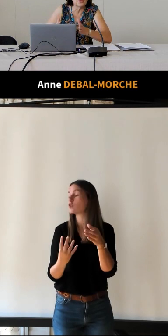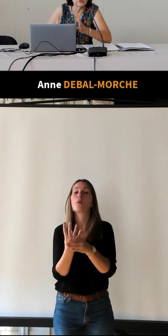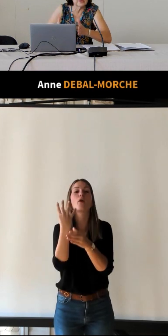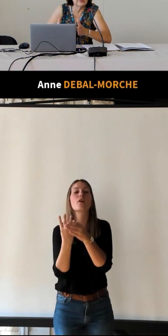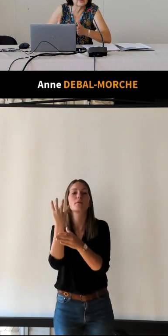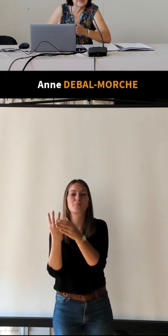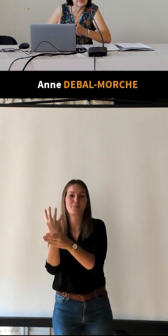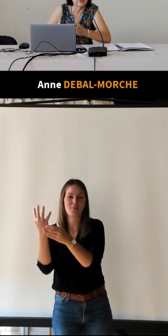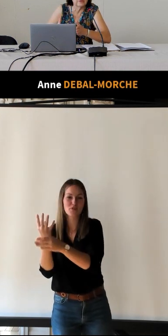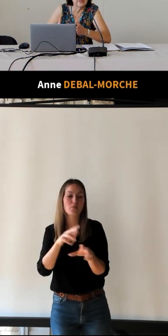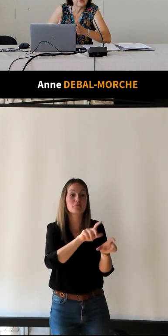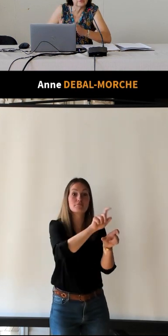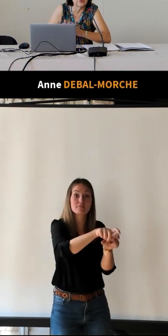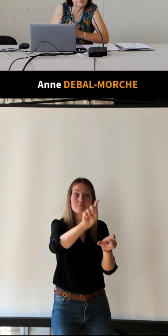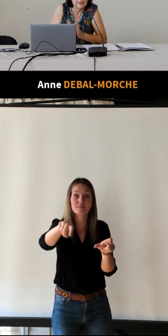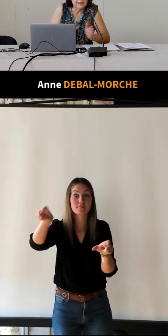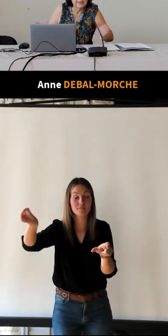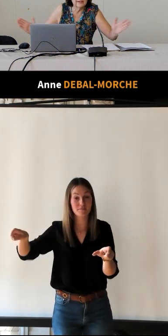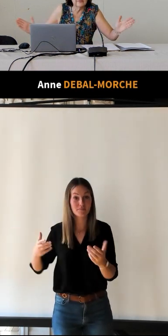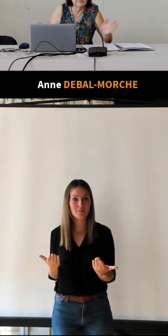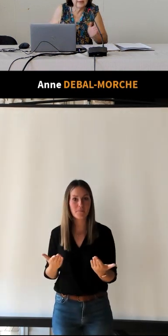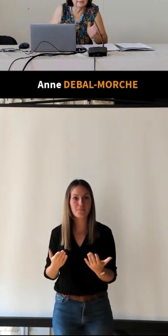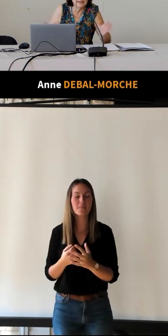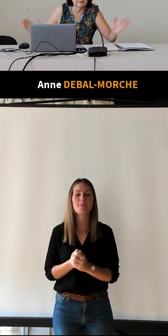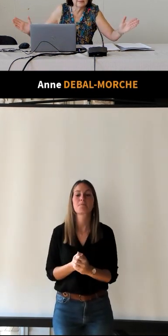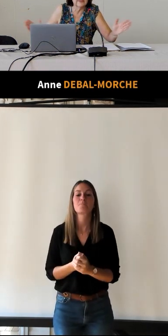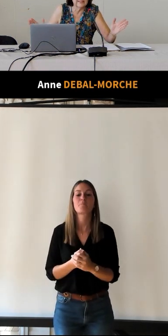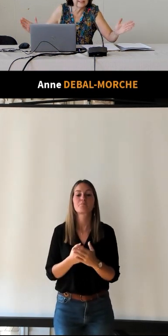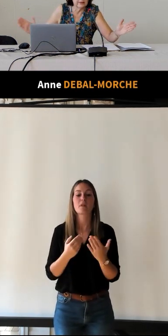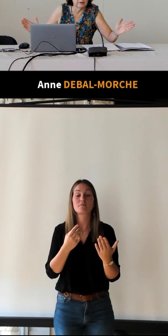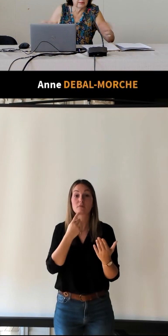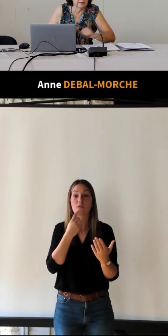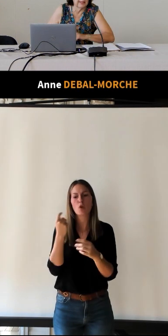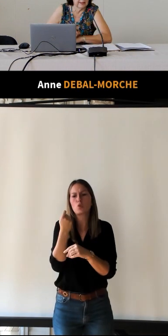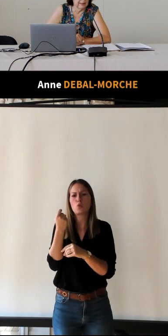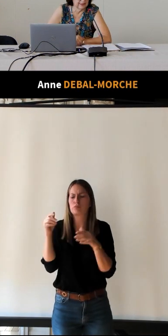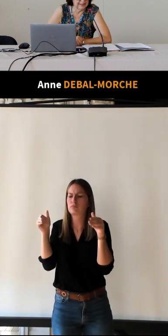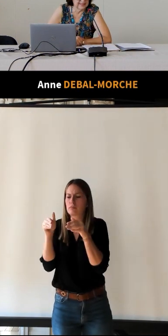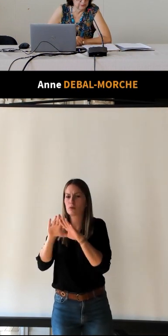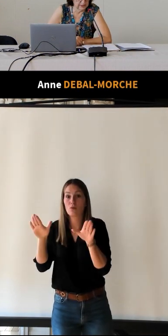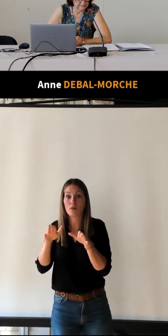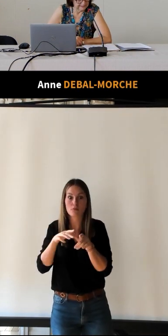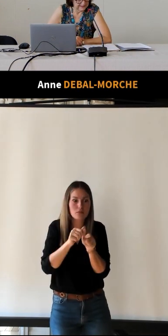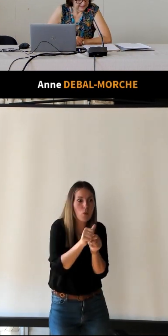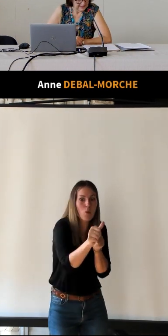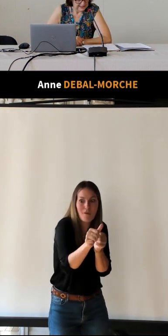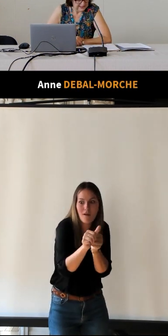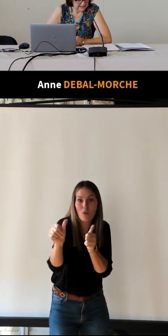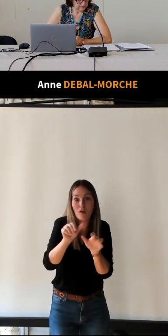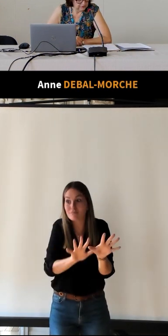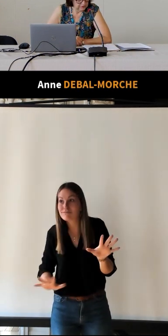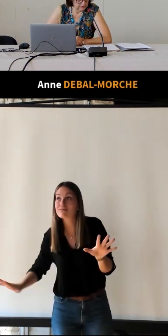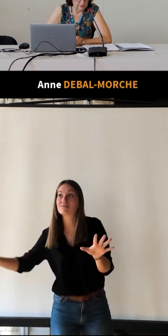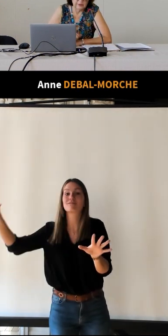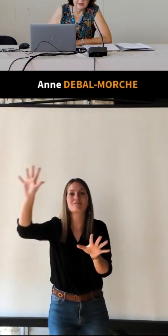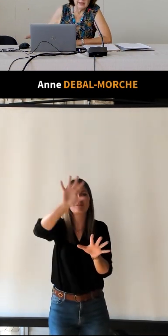tour-centre des excursions qui permet quand même d'aller assez loin. Et